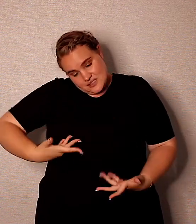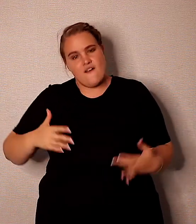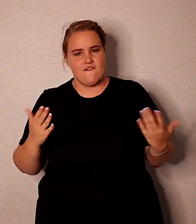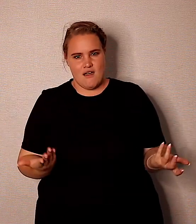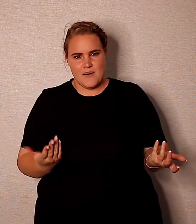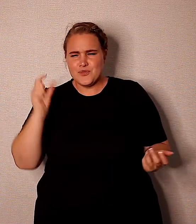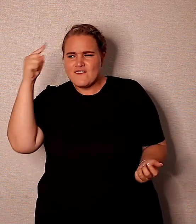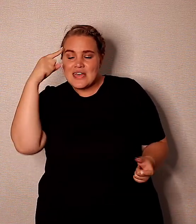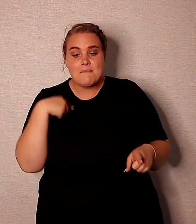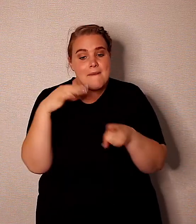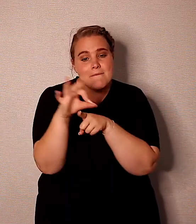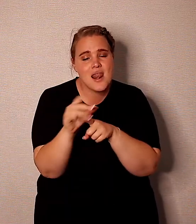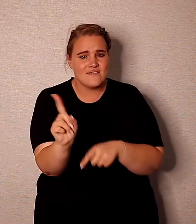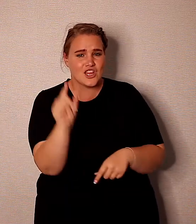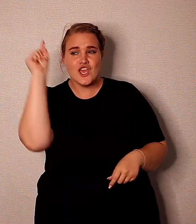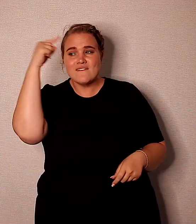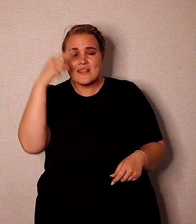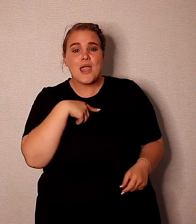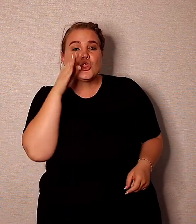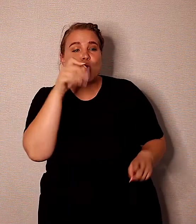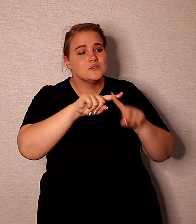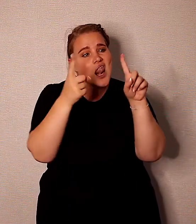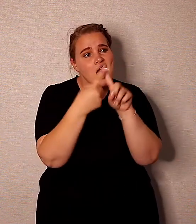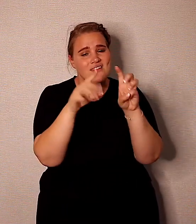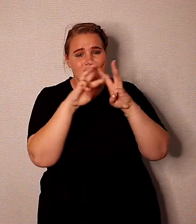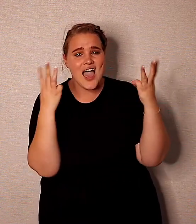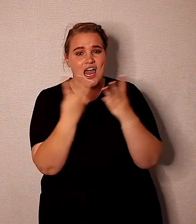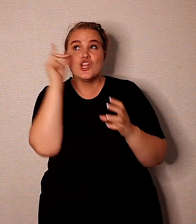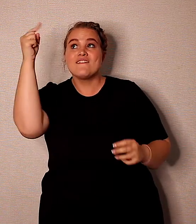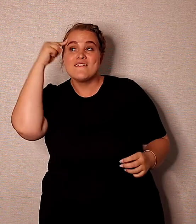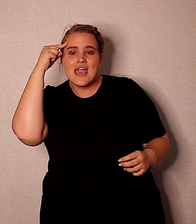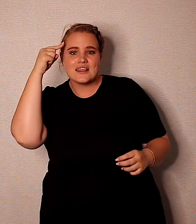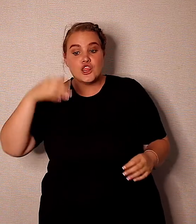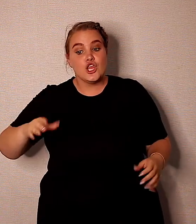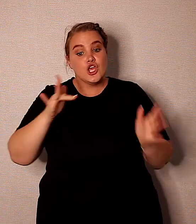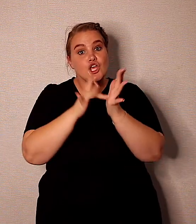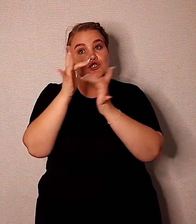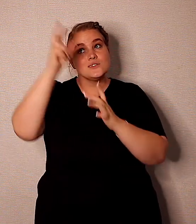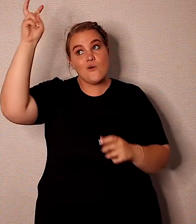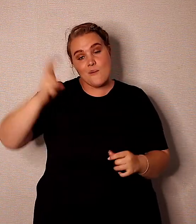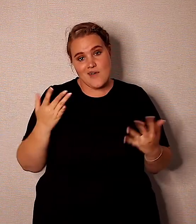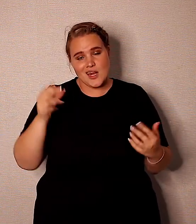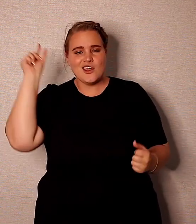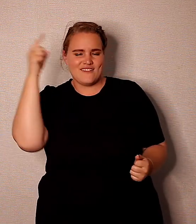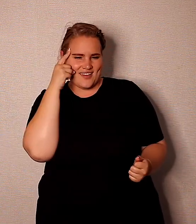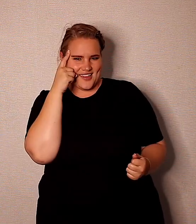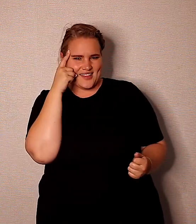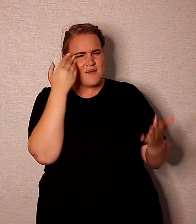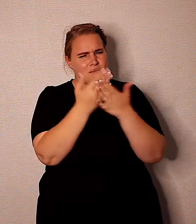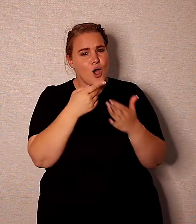bevind. Jy weet wat die plannen voor ons, jy weet wat die toekomst van ons land, van hierdie wereld. Jy weet wanneer die sien weerkom, net die wereld.